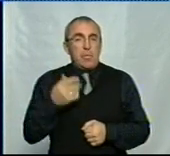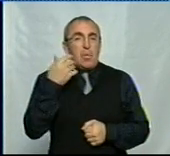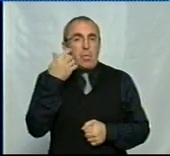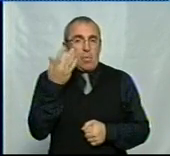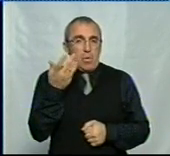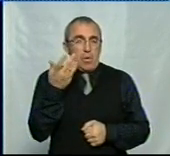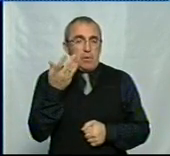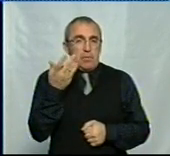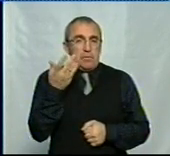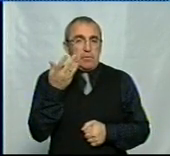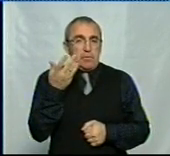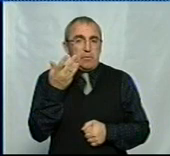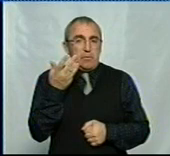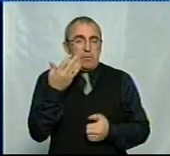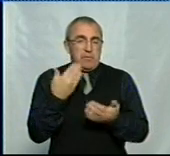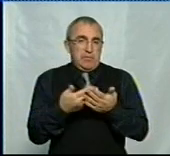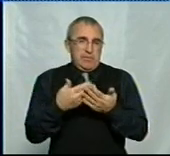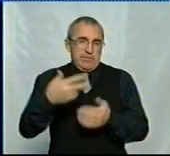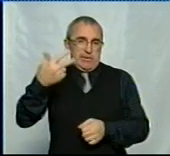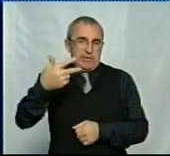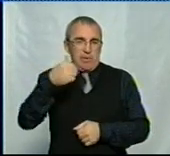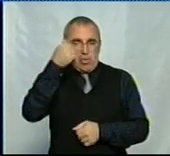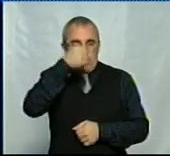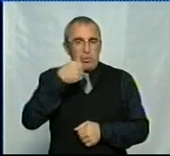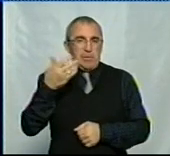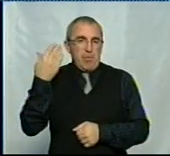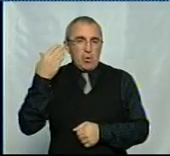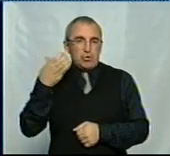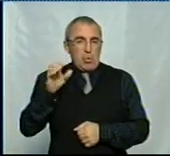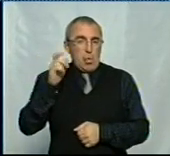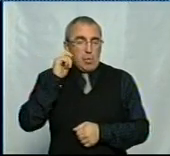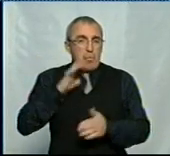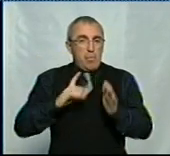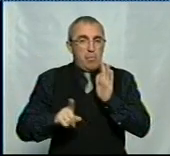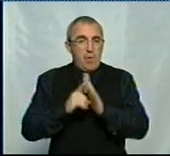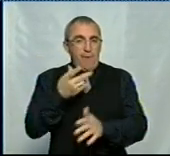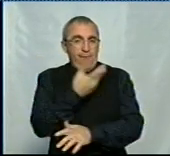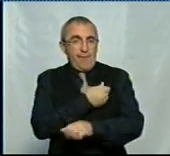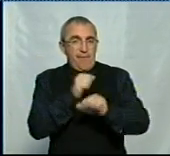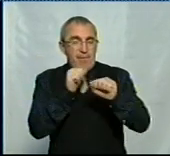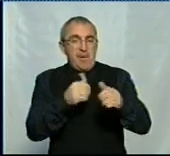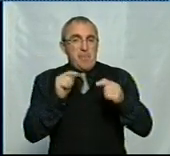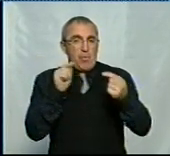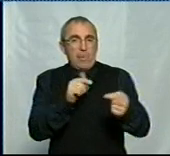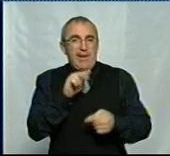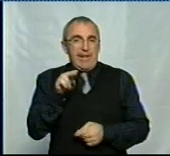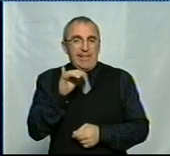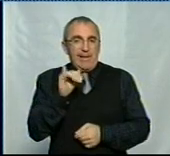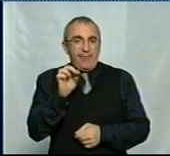Коли десь з 30-х років минулого сторіччя в нас почалася вакцинація проти дифтерії,